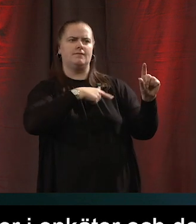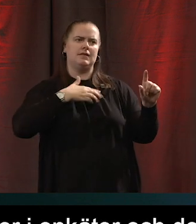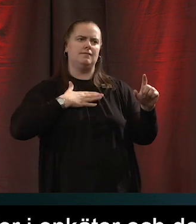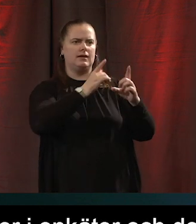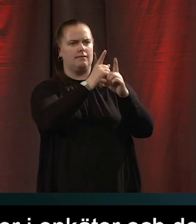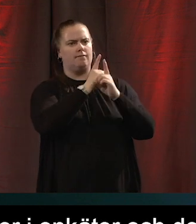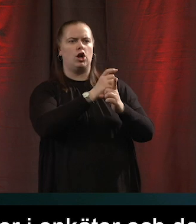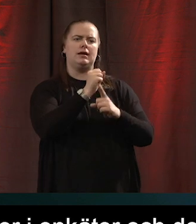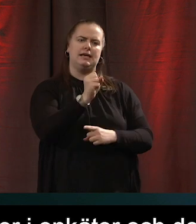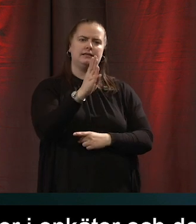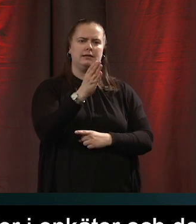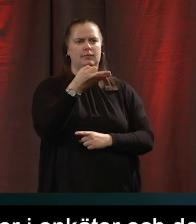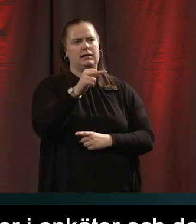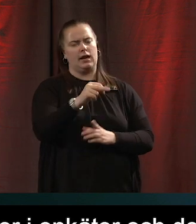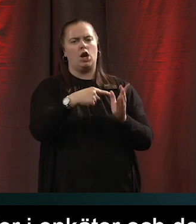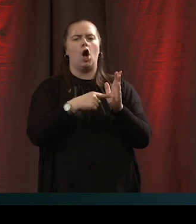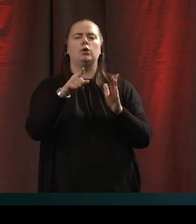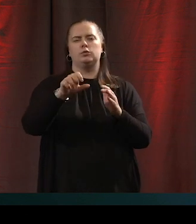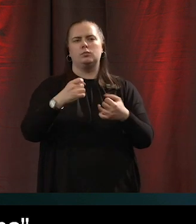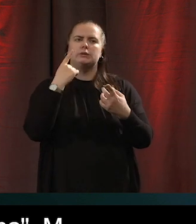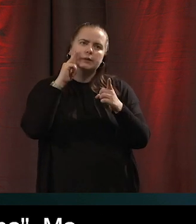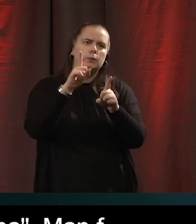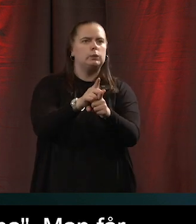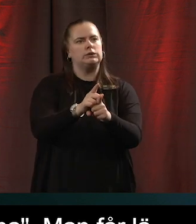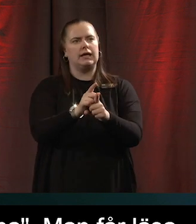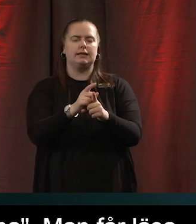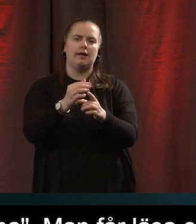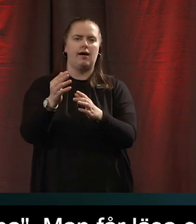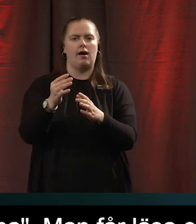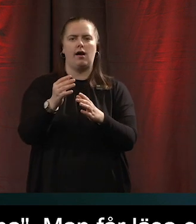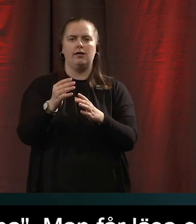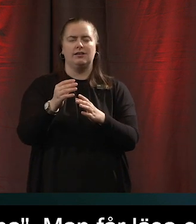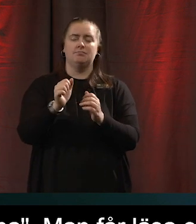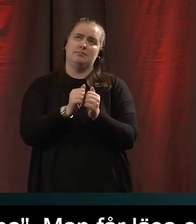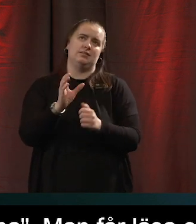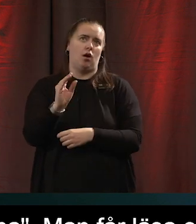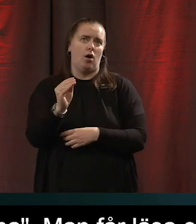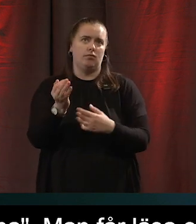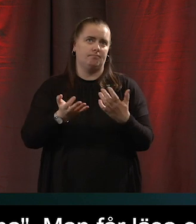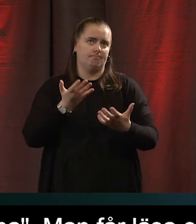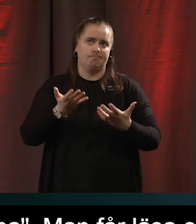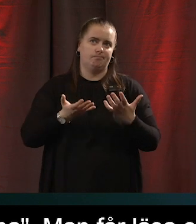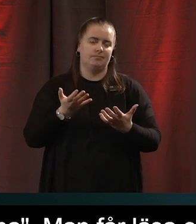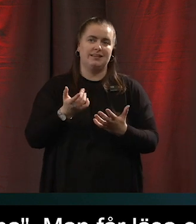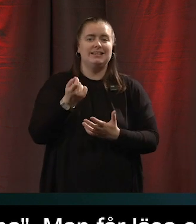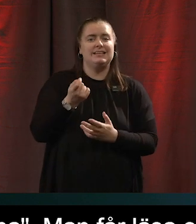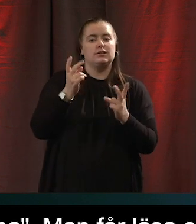behöver du godkänna och så får man en länk till en text att läsa ja det är svårt jag menar det är ju lite grann som att be någon